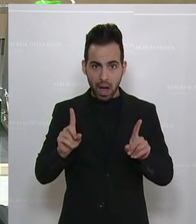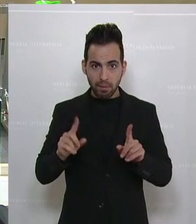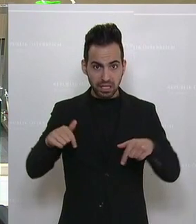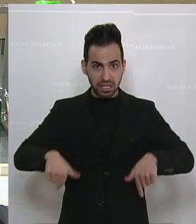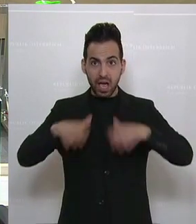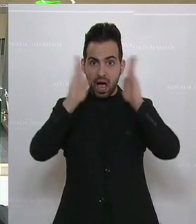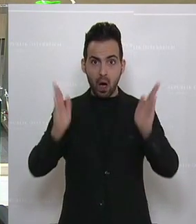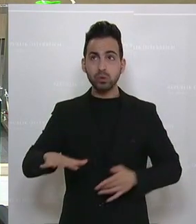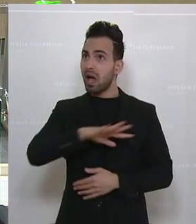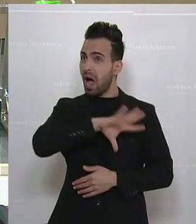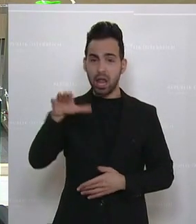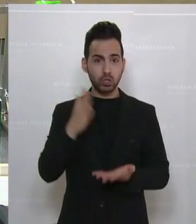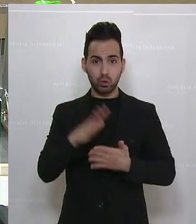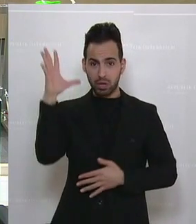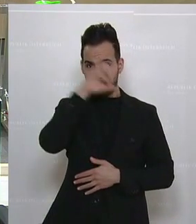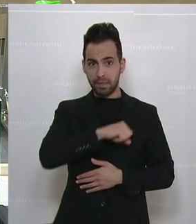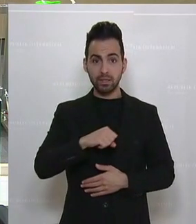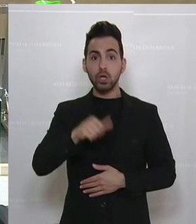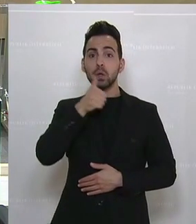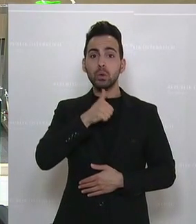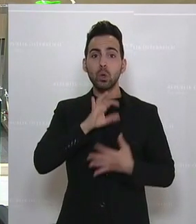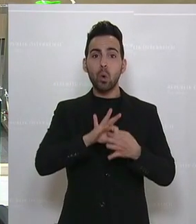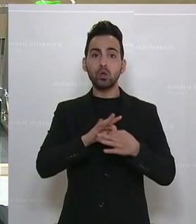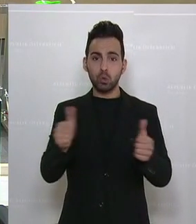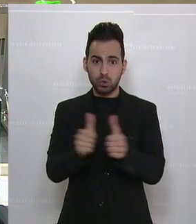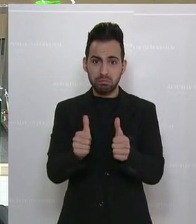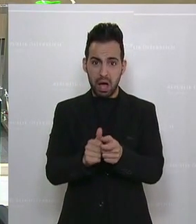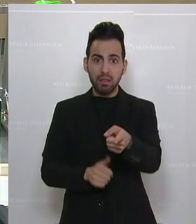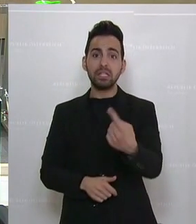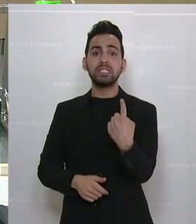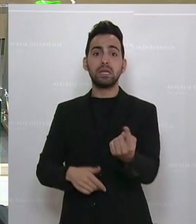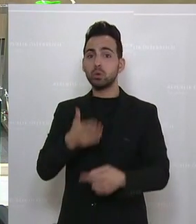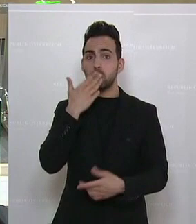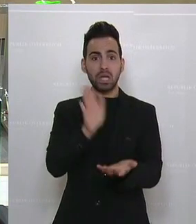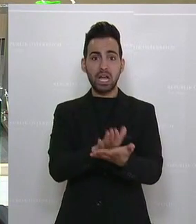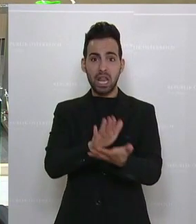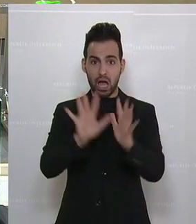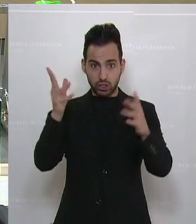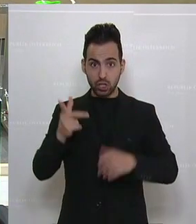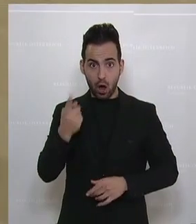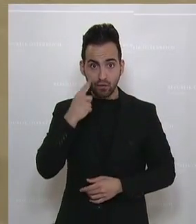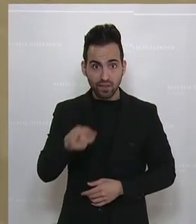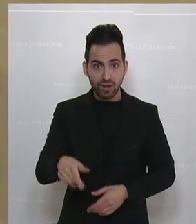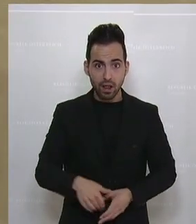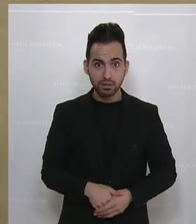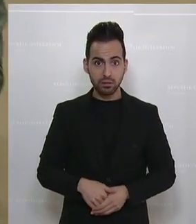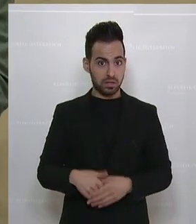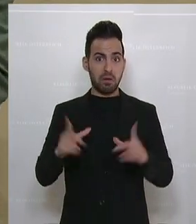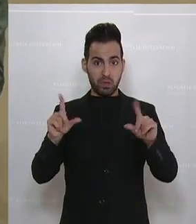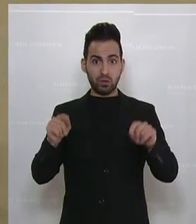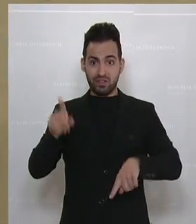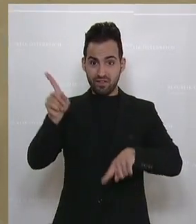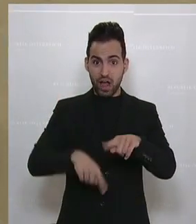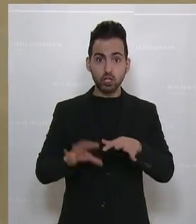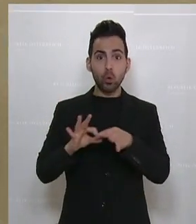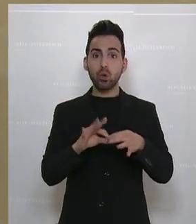alle kapiert und Ihr grüner Koalitionspartner hat nämlich zum Beispiel gar nicht geklatscht. Ist Ihnen alles aufgefallen? Das heißt, Sie haben den